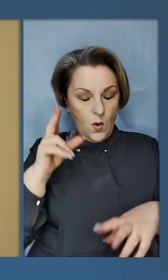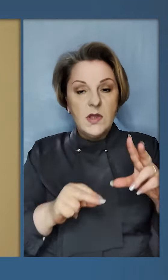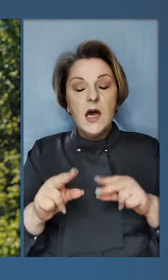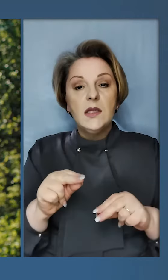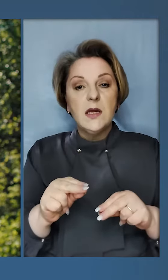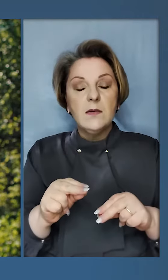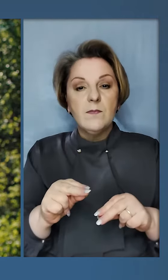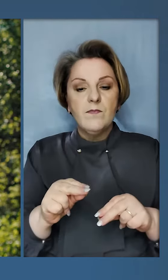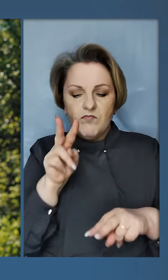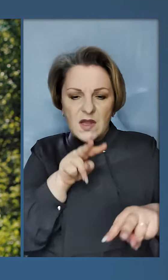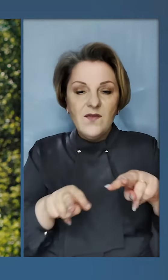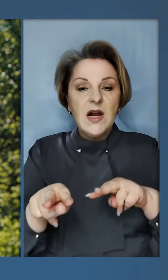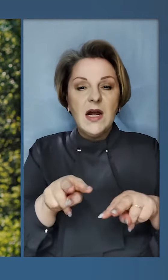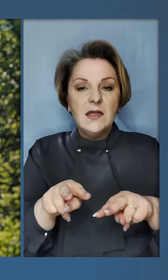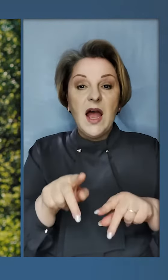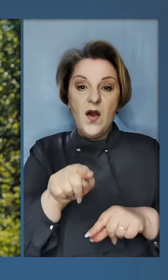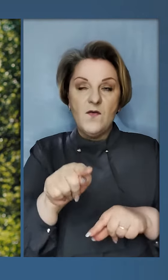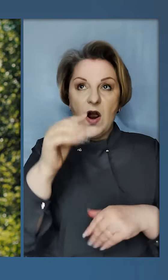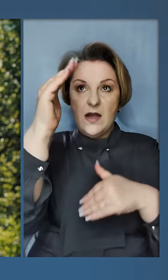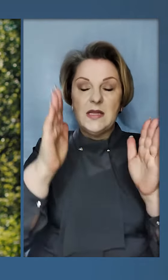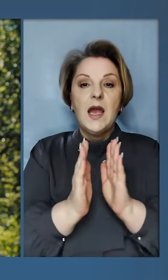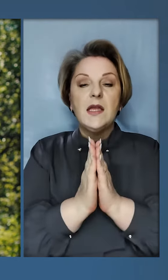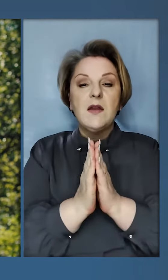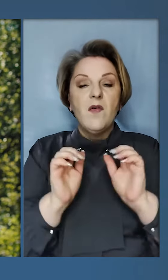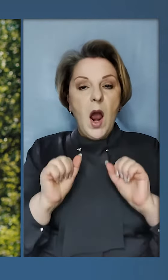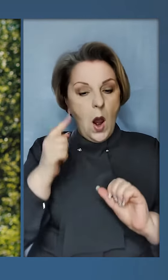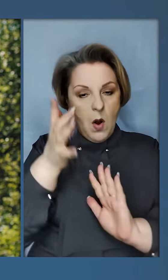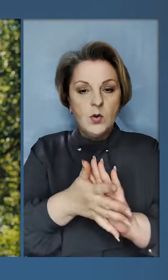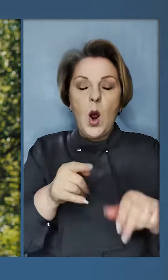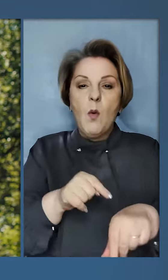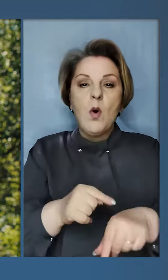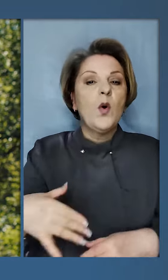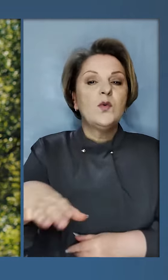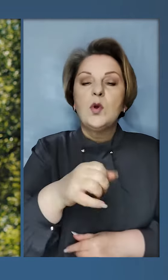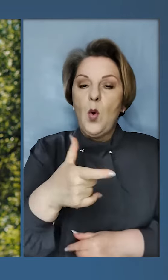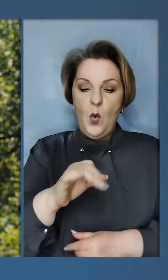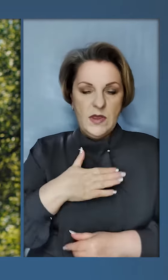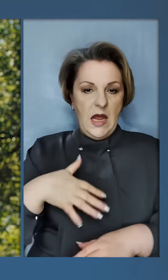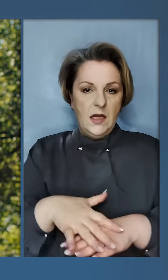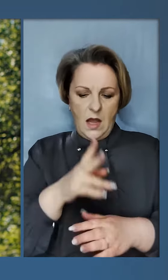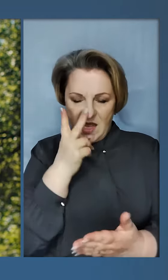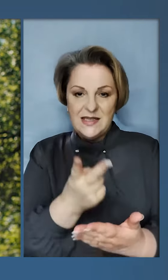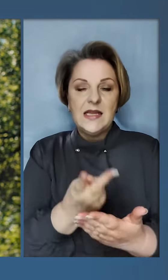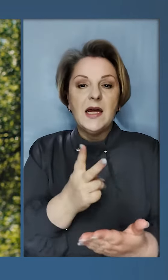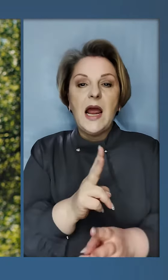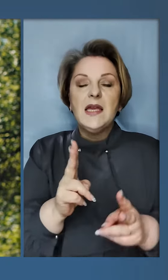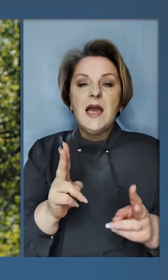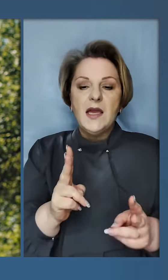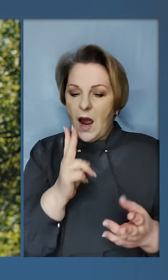Вливившись у ці ікони, можна зрозуміти почуття усього нашого народу. Дзеркало, яке